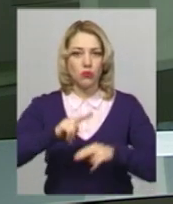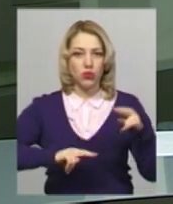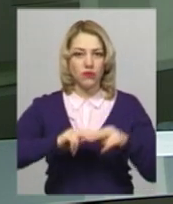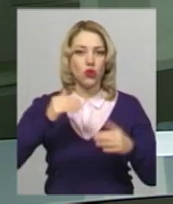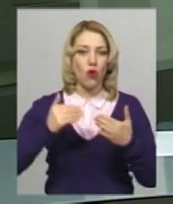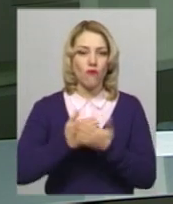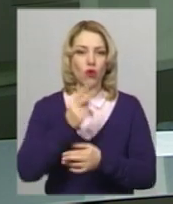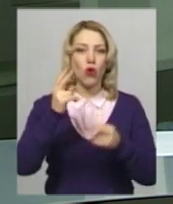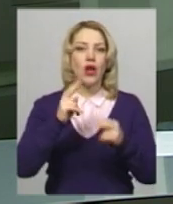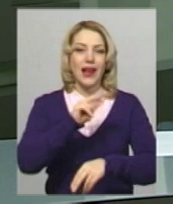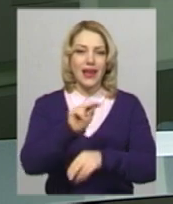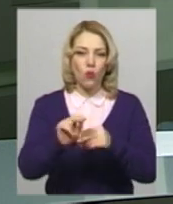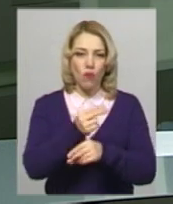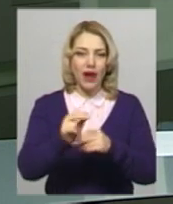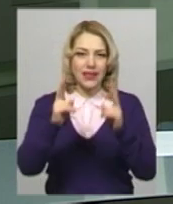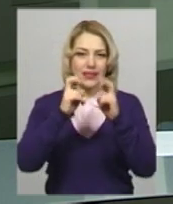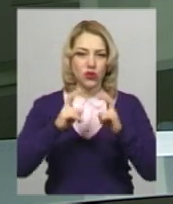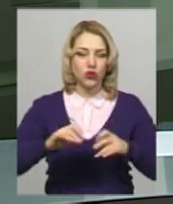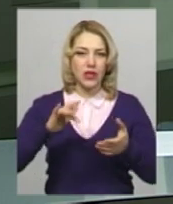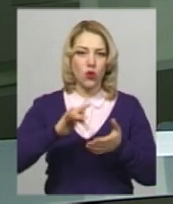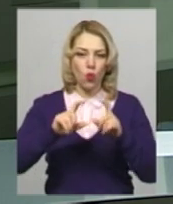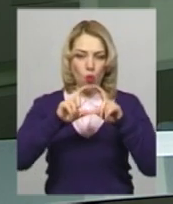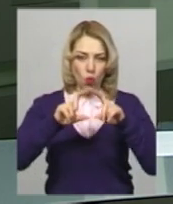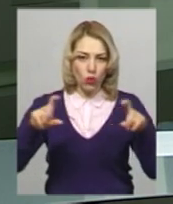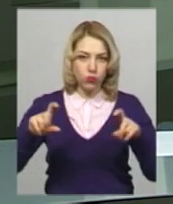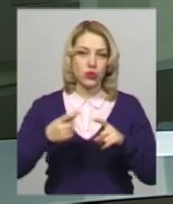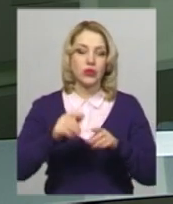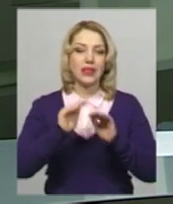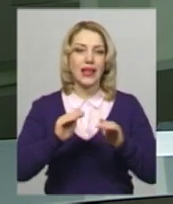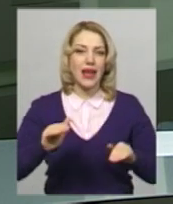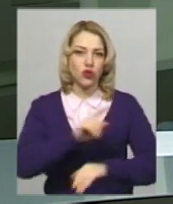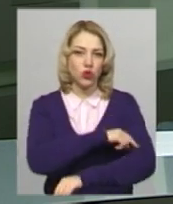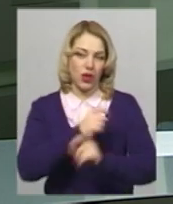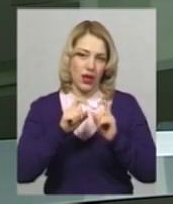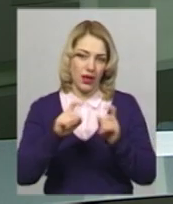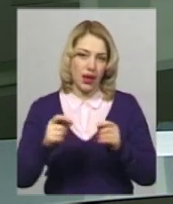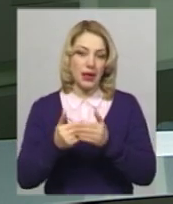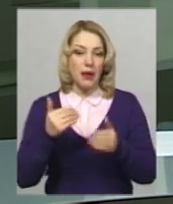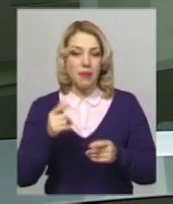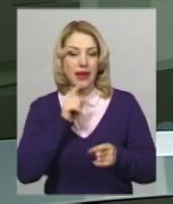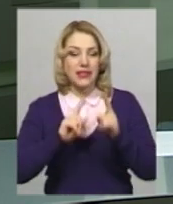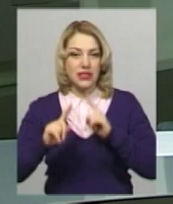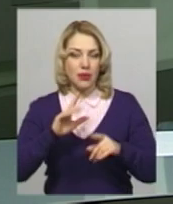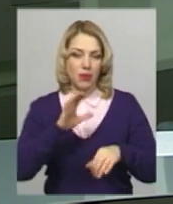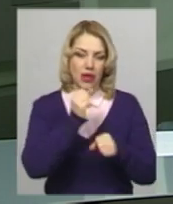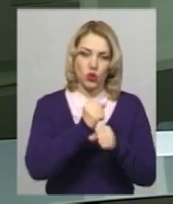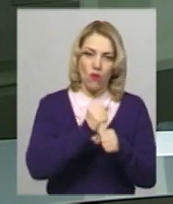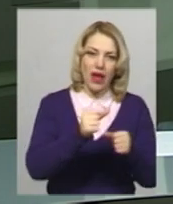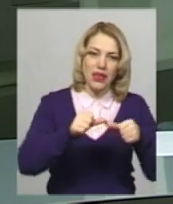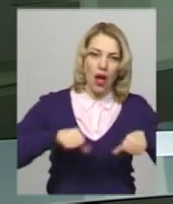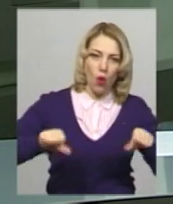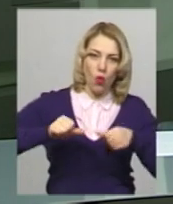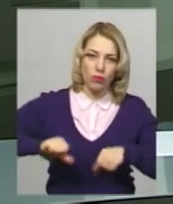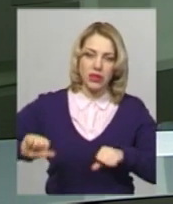нового лікувально-діагностичного корпусу обласної дитячої лікарні. Перед пленарним засіданням працювали постійні комісії, каже голова